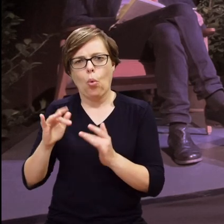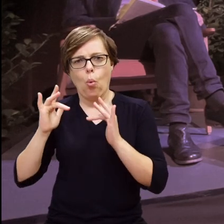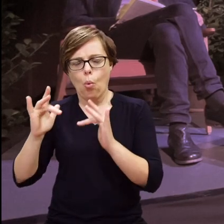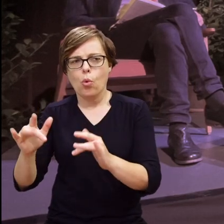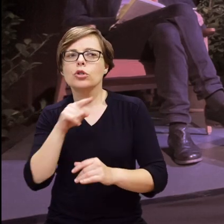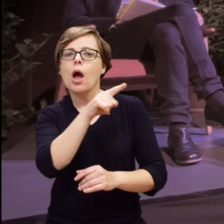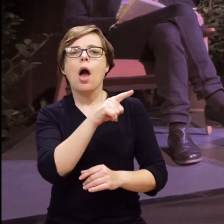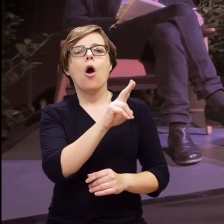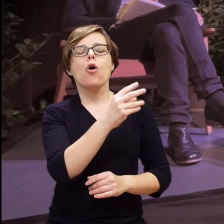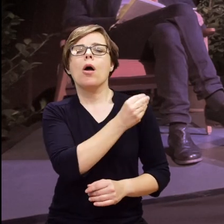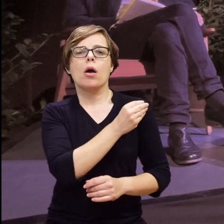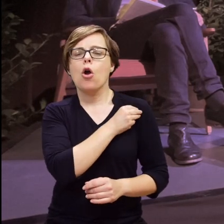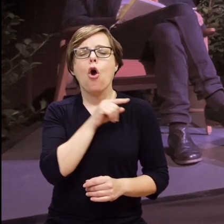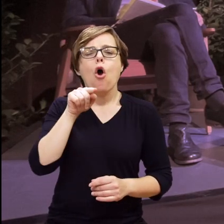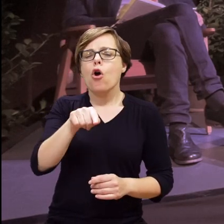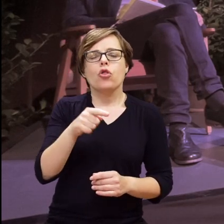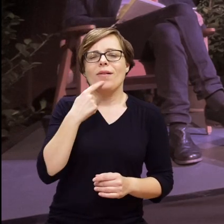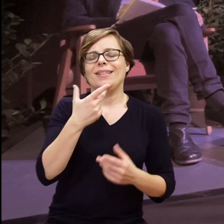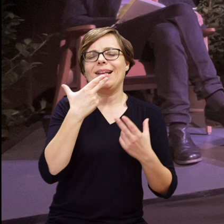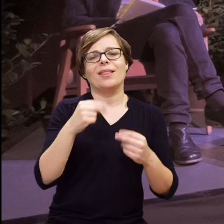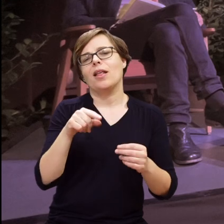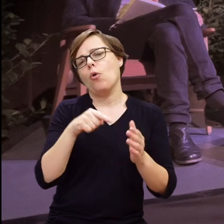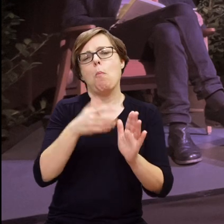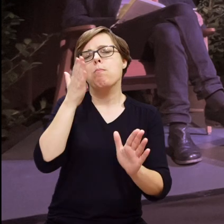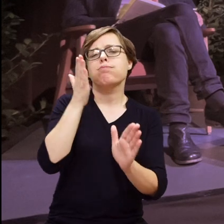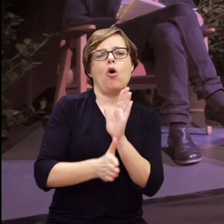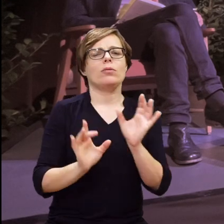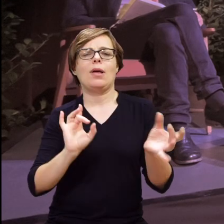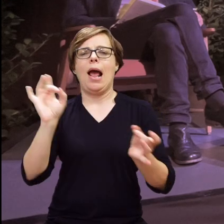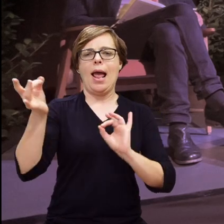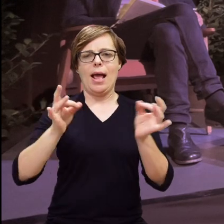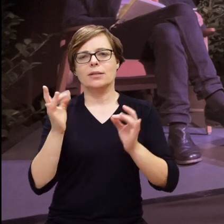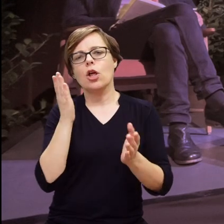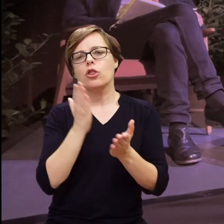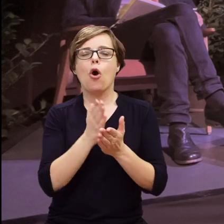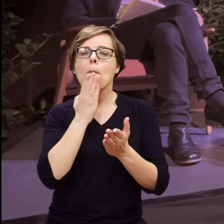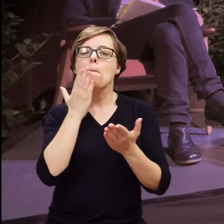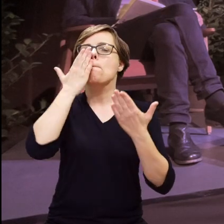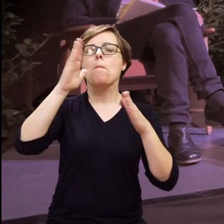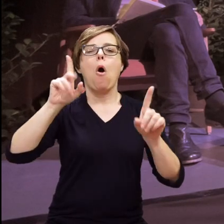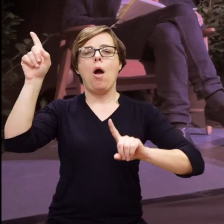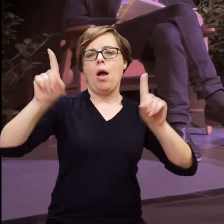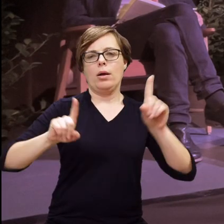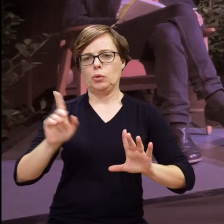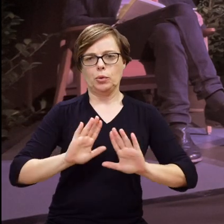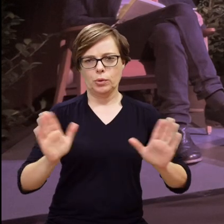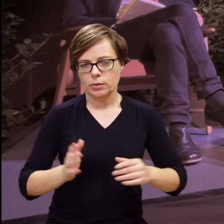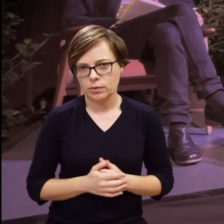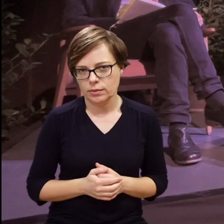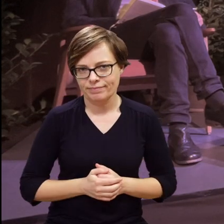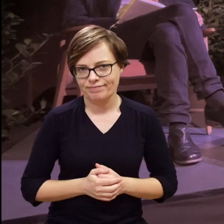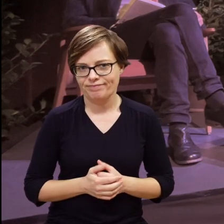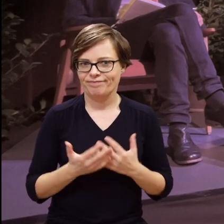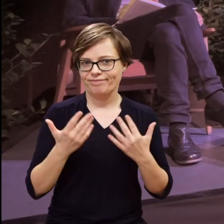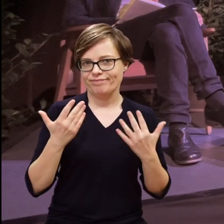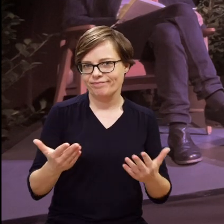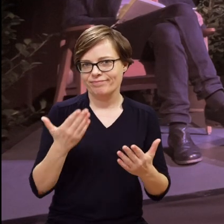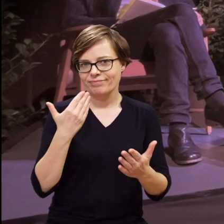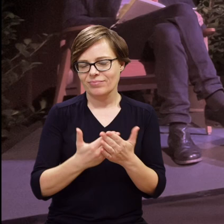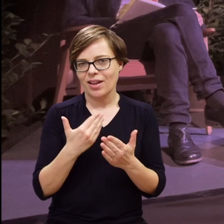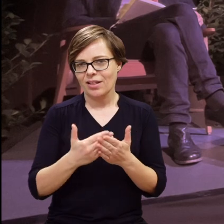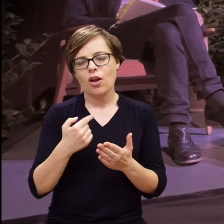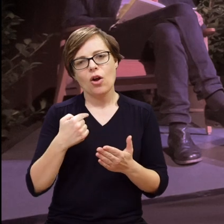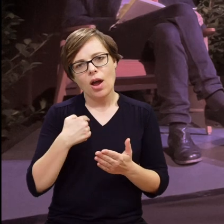pracując już nad guszą, że przecież to nie jest język. jest jakiś zestaw gestów, takie proste pokazywanie, więc